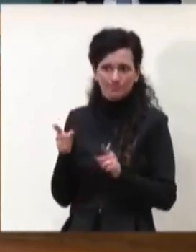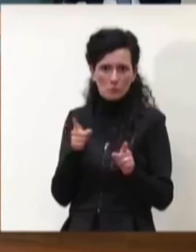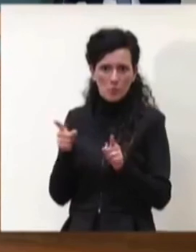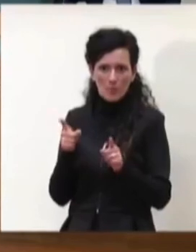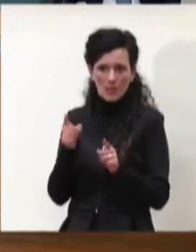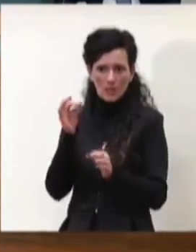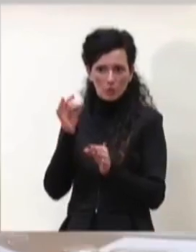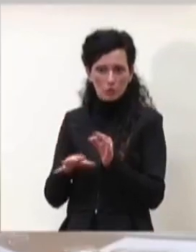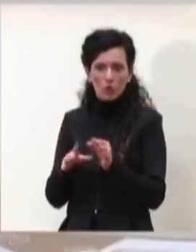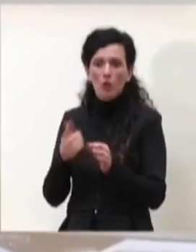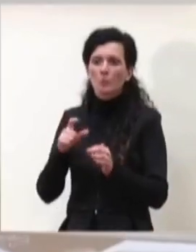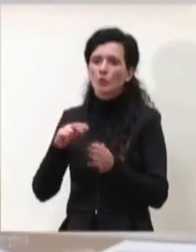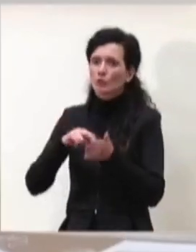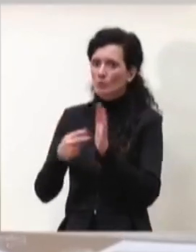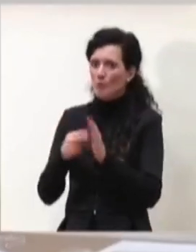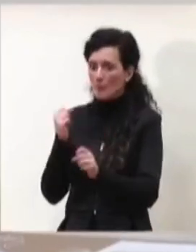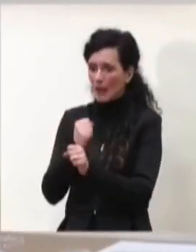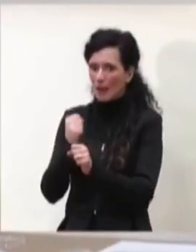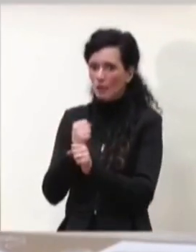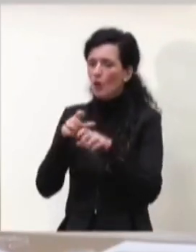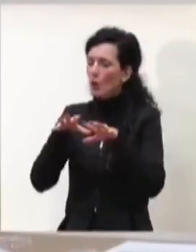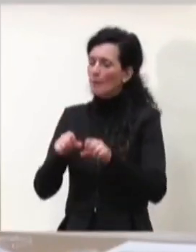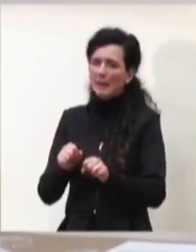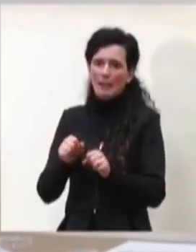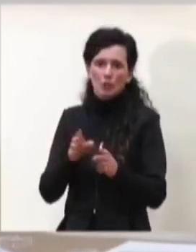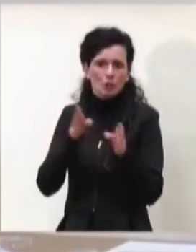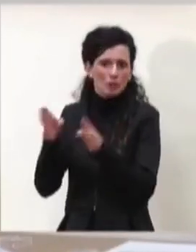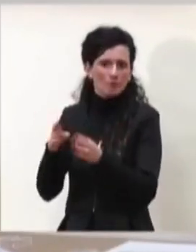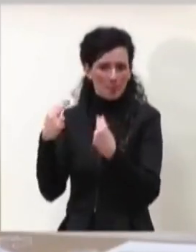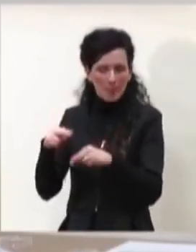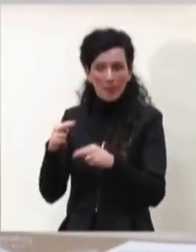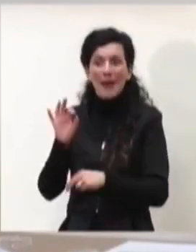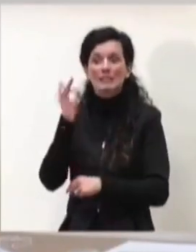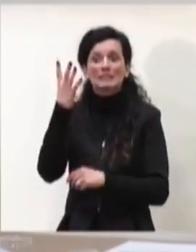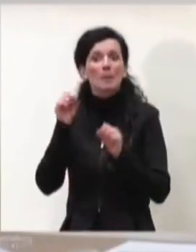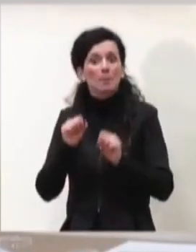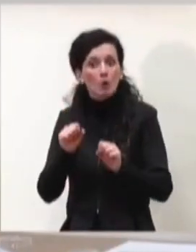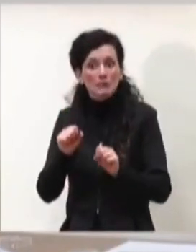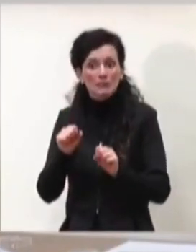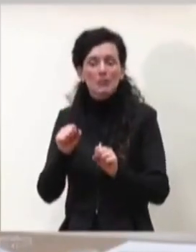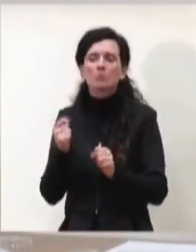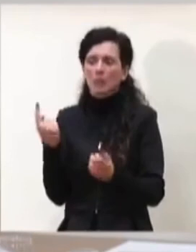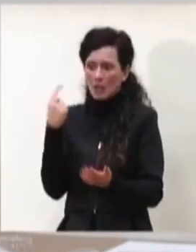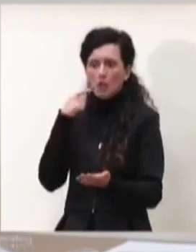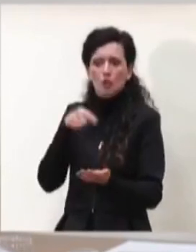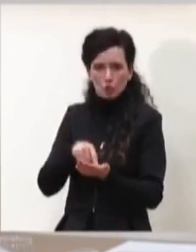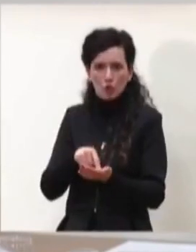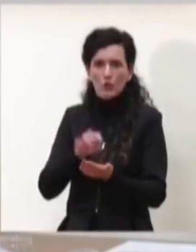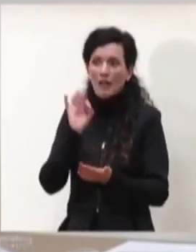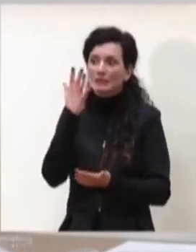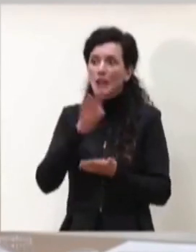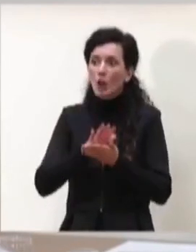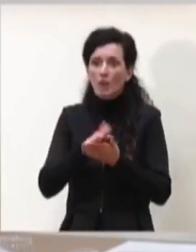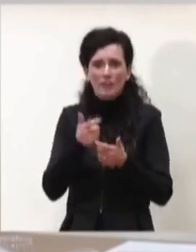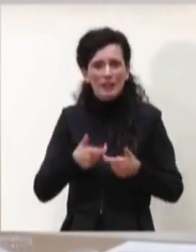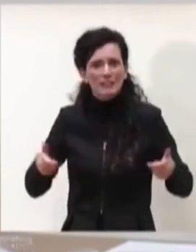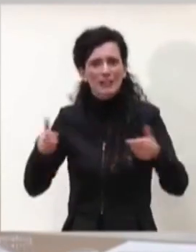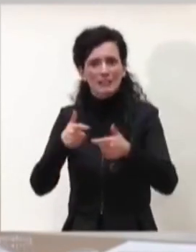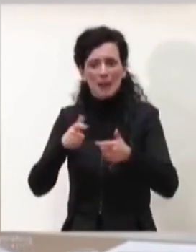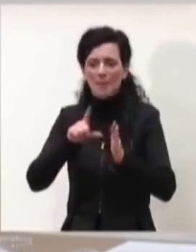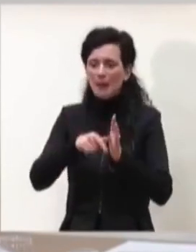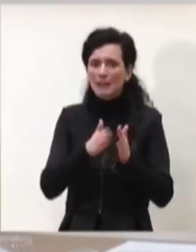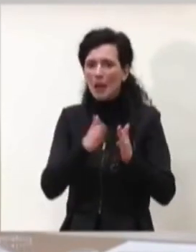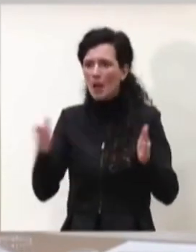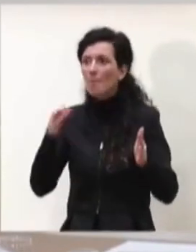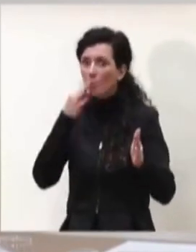lavoro, un impegno prorogabile, se possibile ritornerà se la conferenza stampa, se finirà in tempo rispetto alla durata della